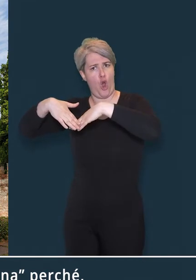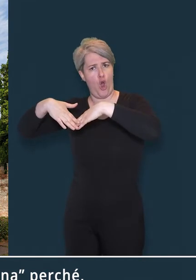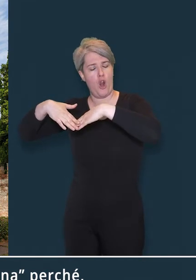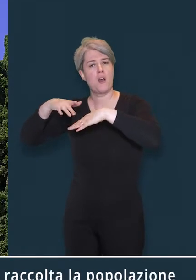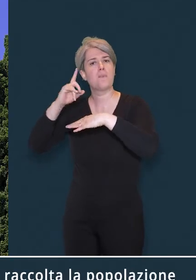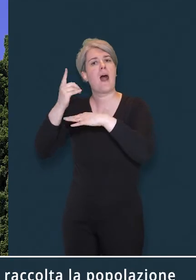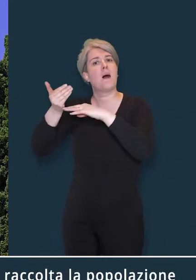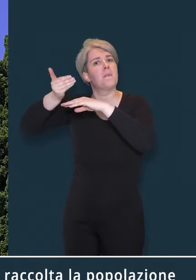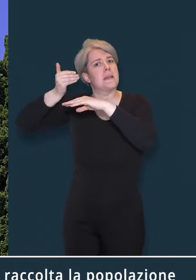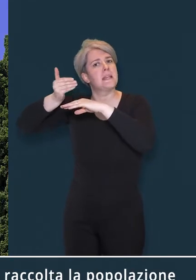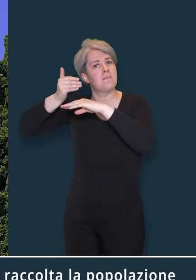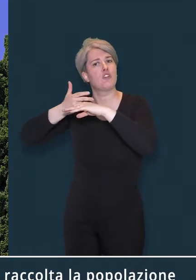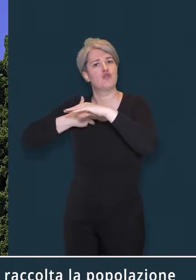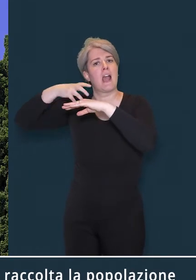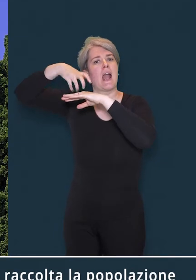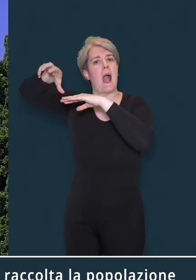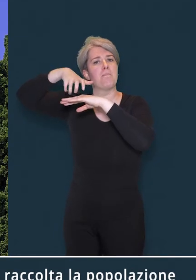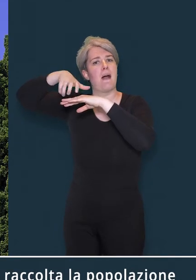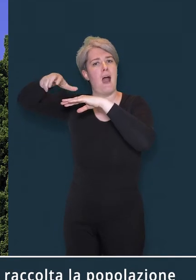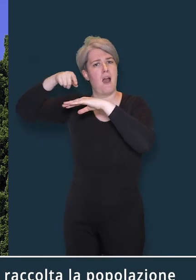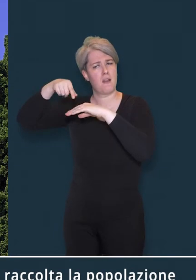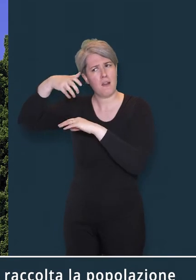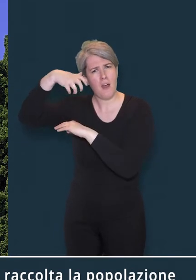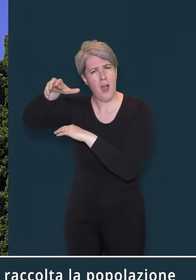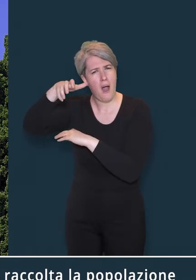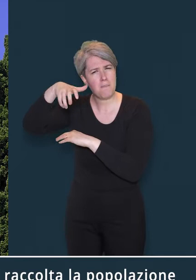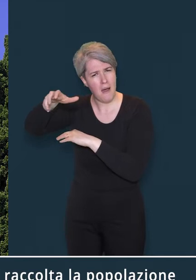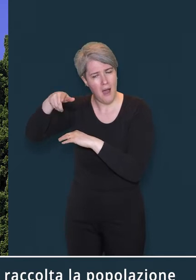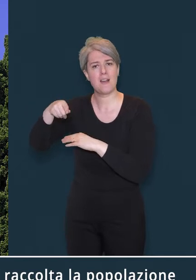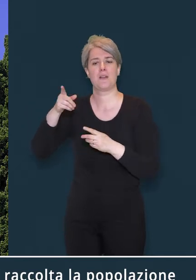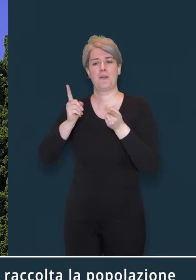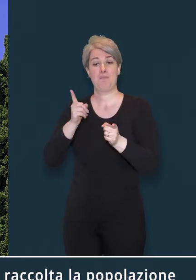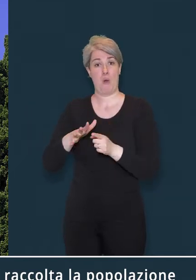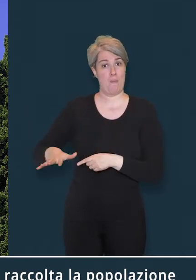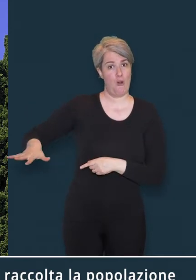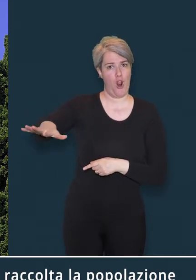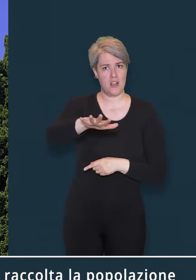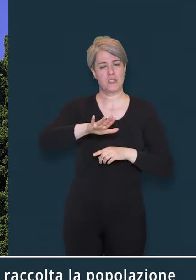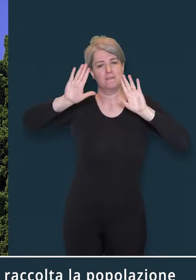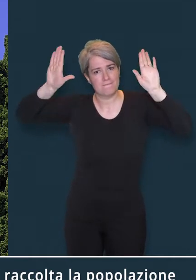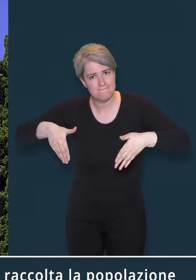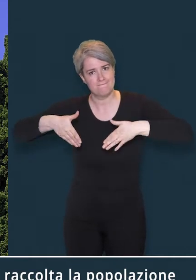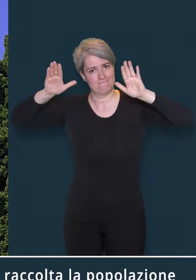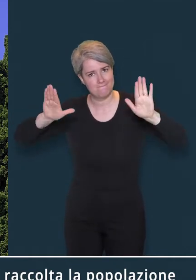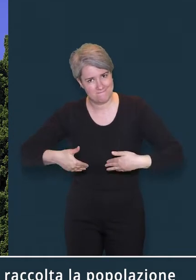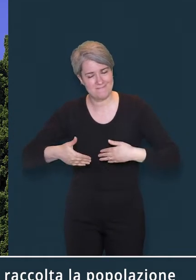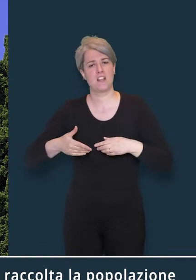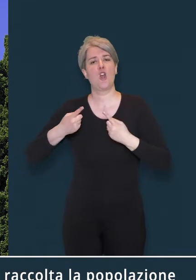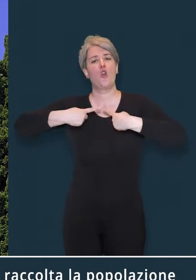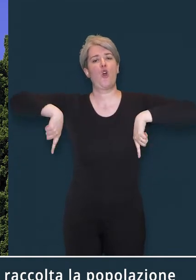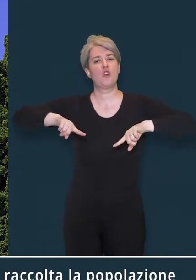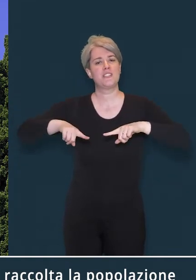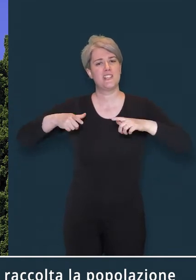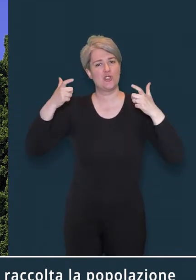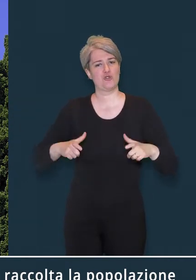accoglieva la campana magna che chiamava raccolta la popolazione e segnalava l